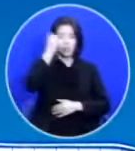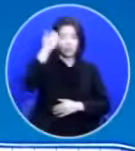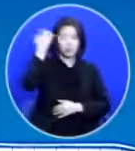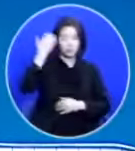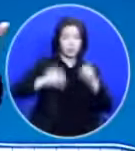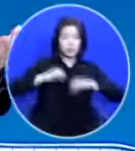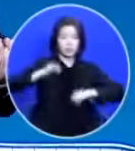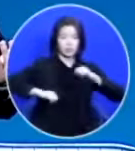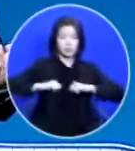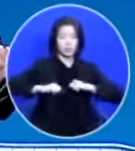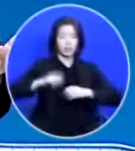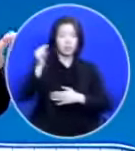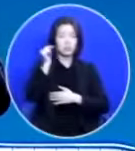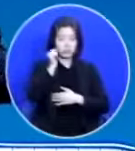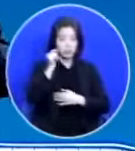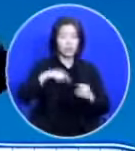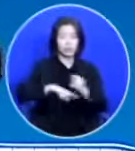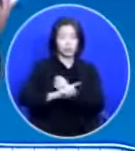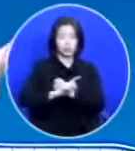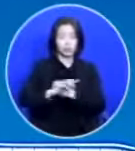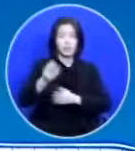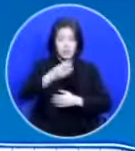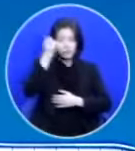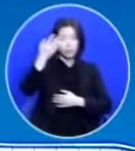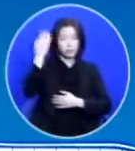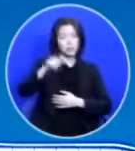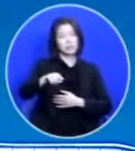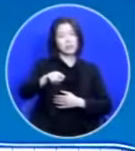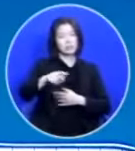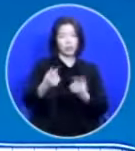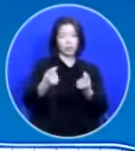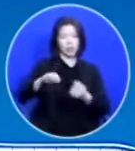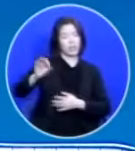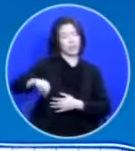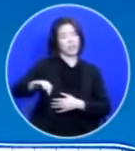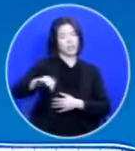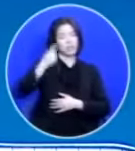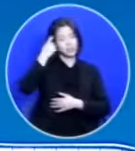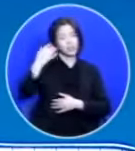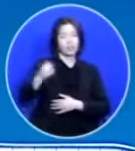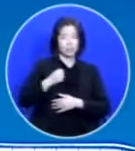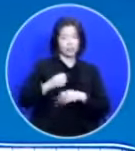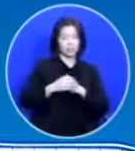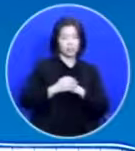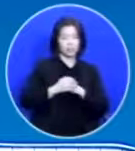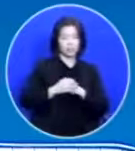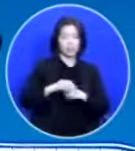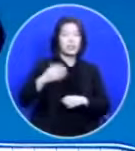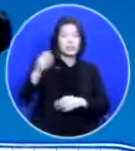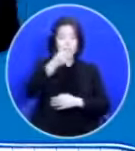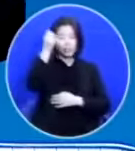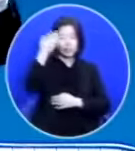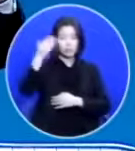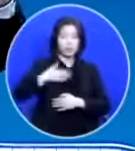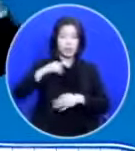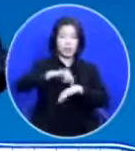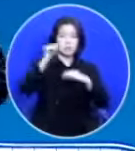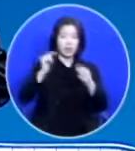성령의 역사함을 경험을 못하는 이유는 성령님을 그렇게 생각하는 거 성령님이 내 마음이 계시다는 것